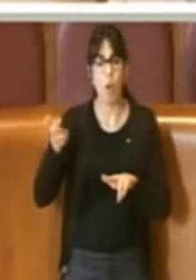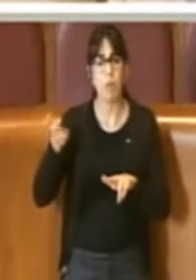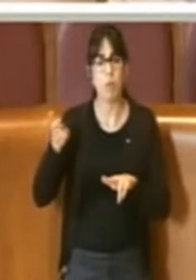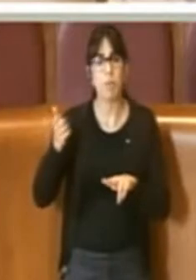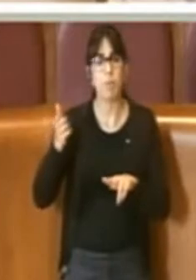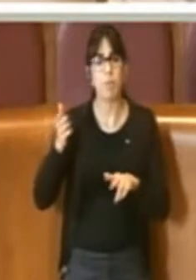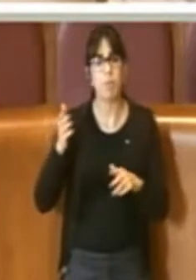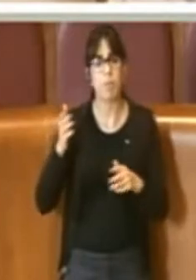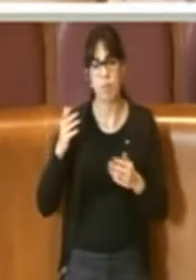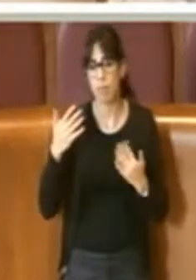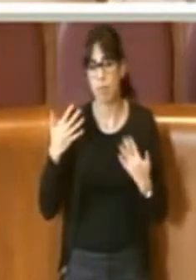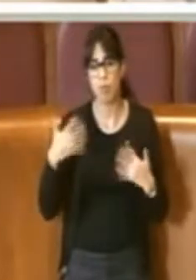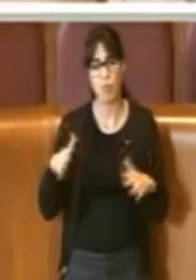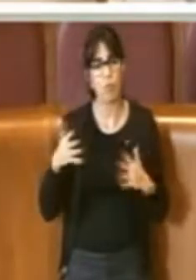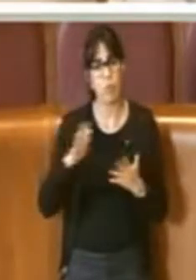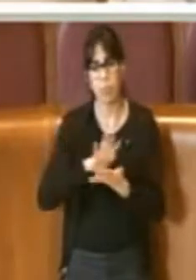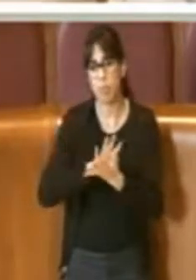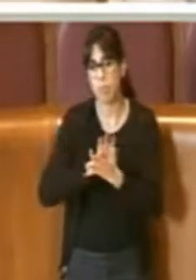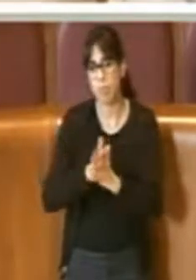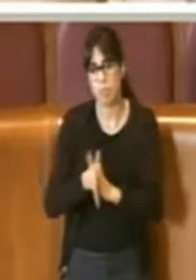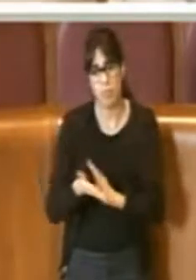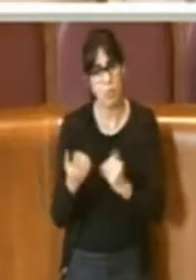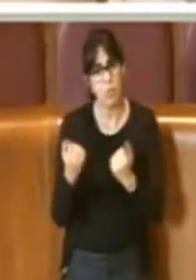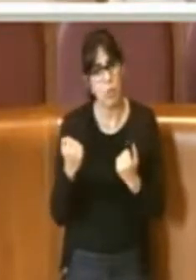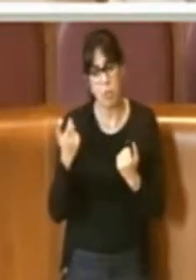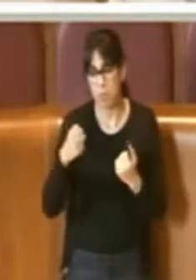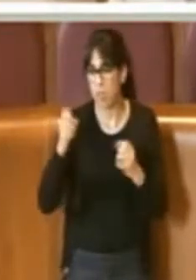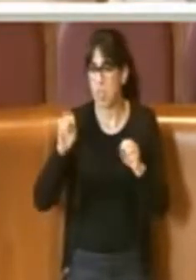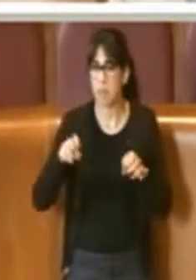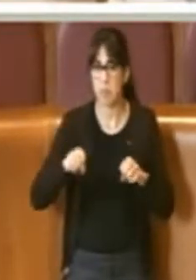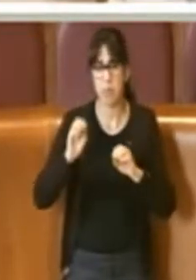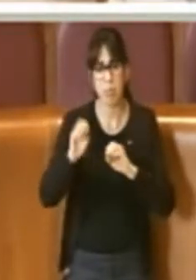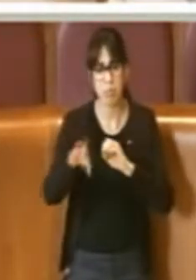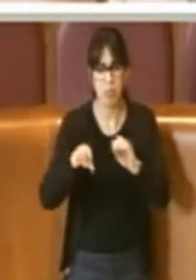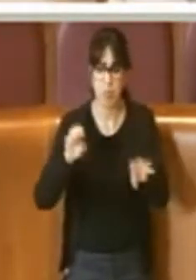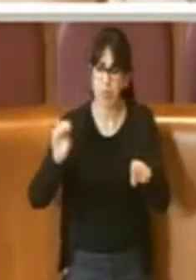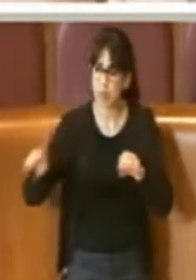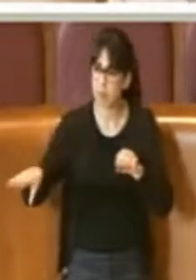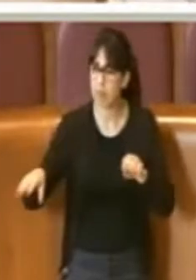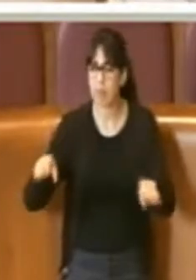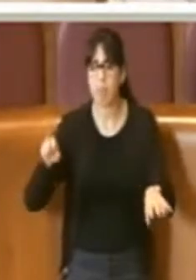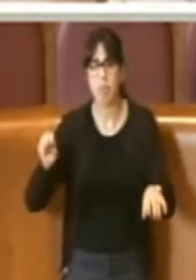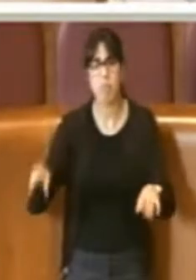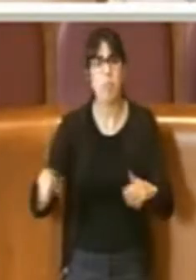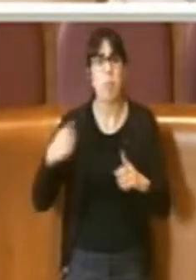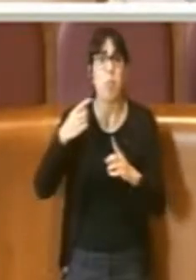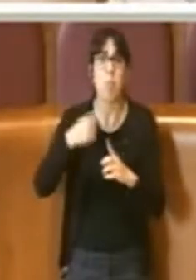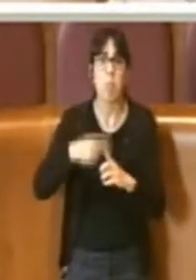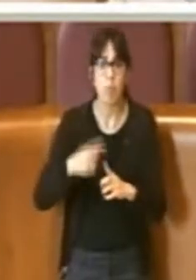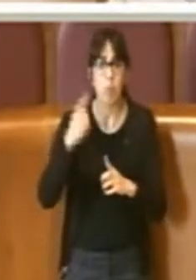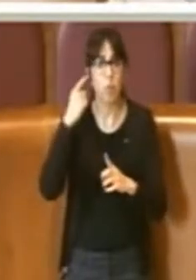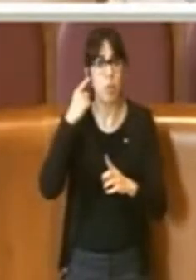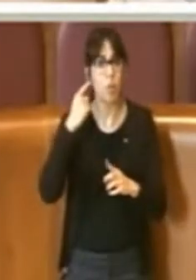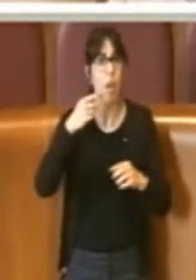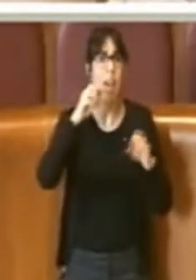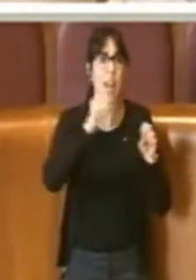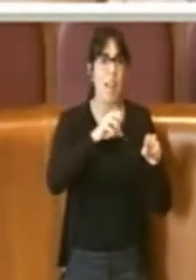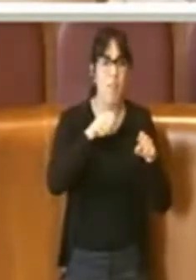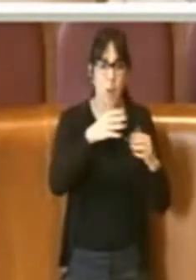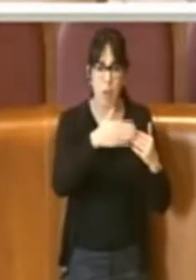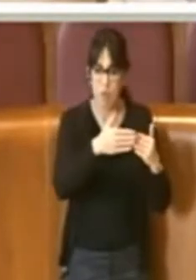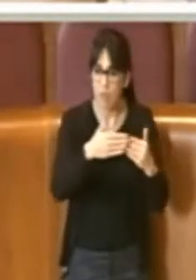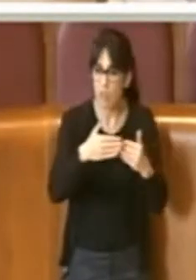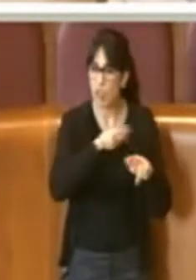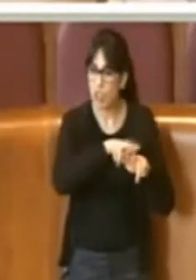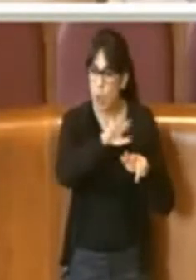martoriato dall'abbandono incontrollato di rifiuti e dal cosiddetto pendolarismo dei rifiuti rispetto ai comuni limitrofi